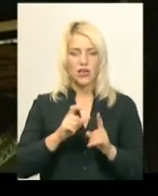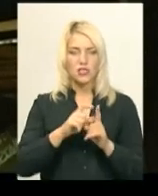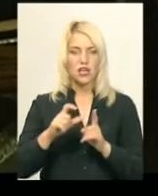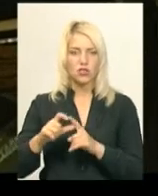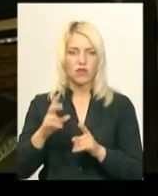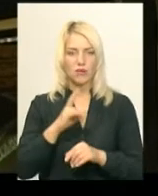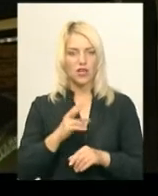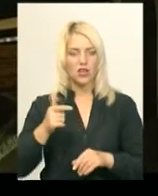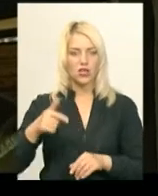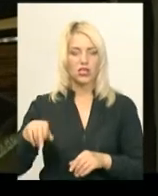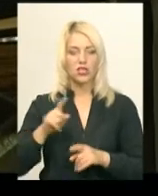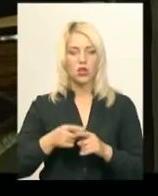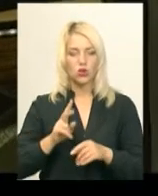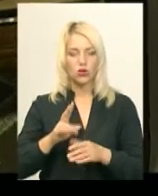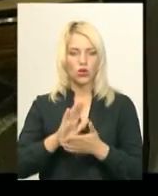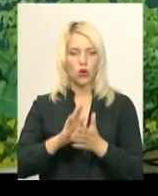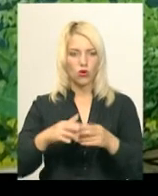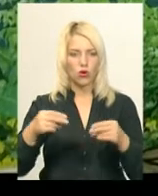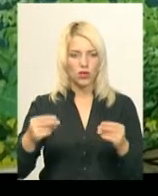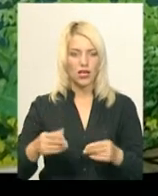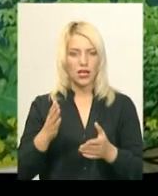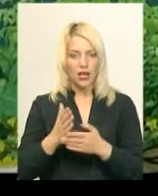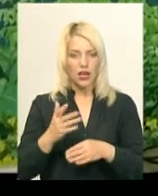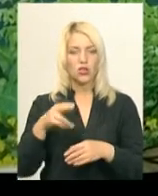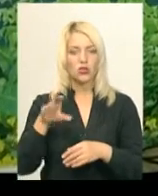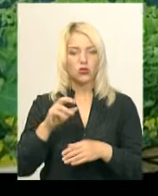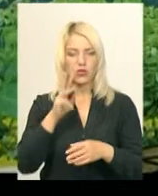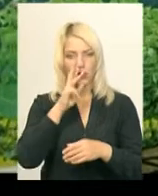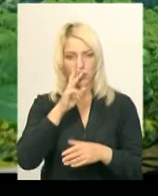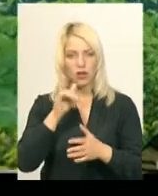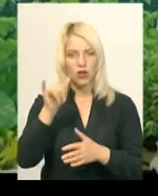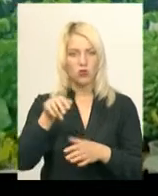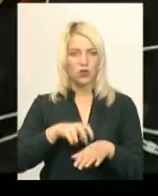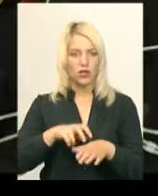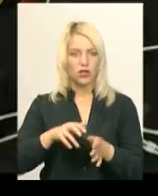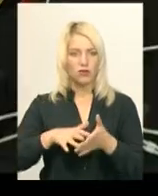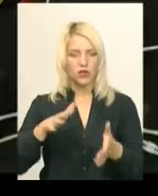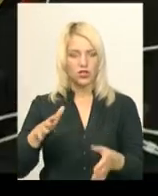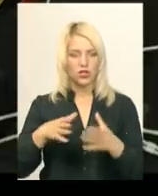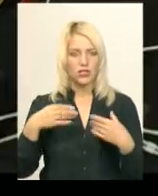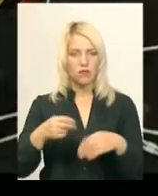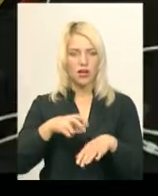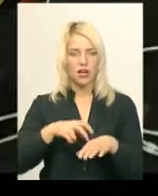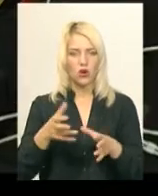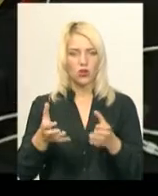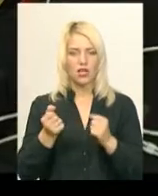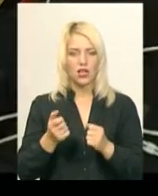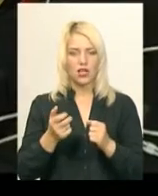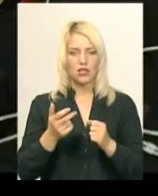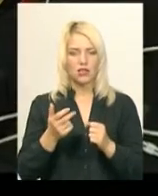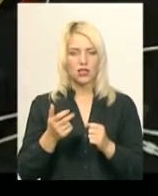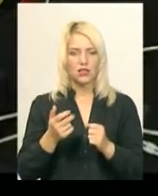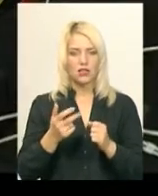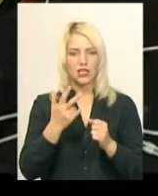які уклали найбільший госпацієнтами, тепер мають вищі зарплати. За кожного пацієнта, залежно від його віку, сімейний лікар отримує від 370 до